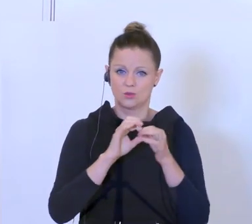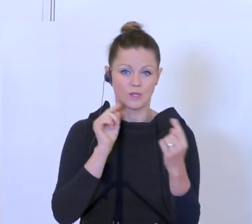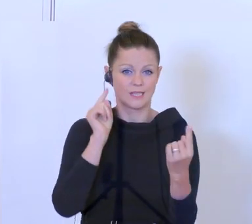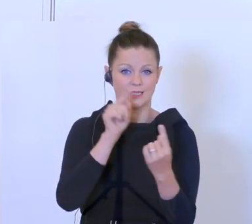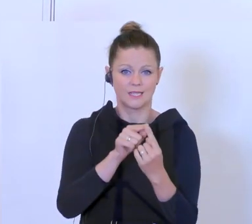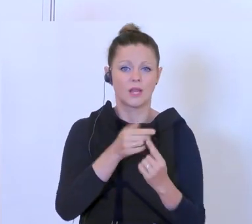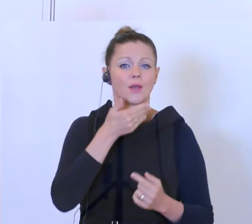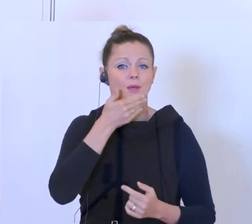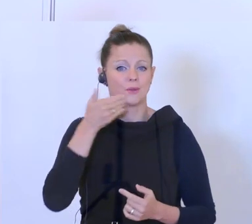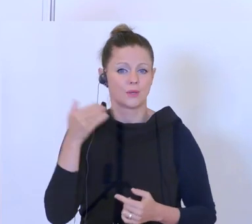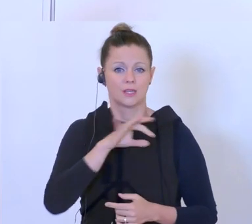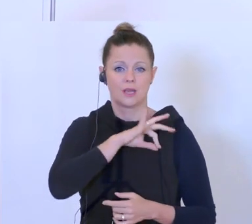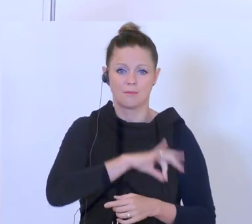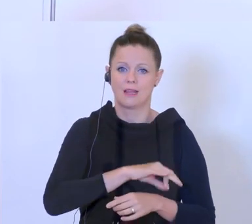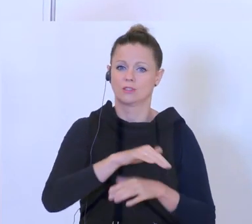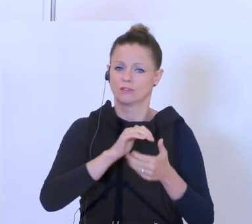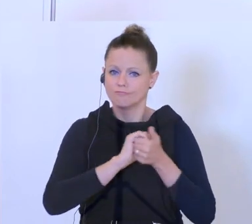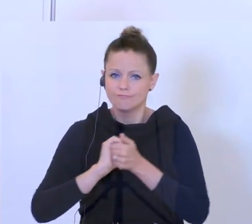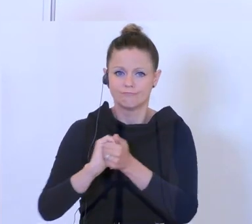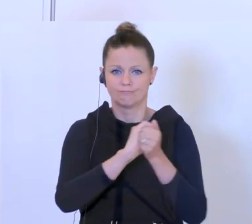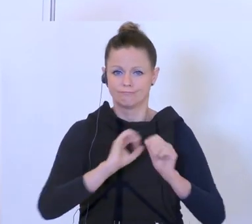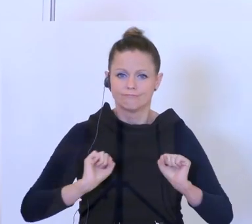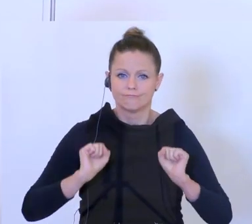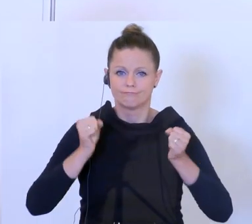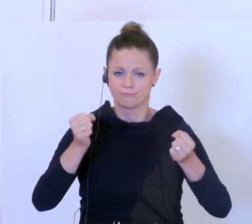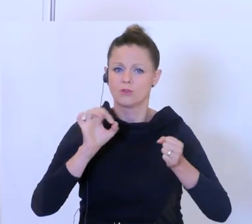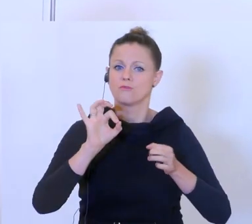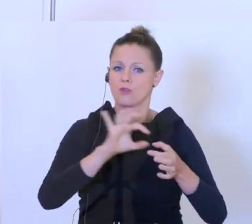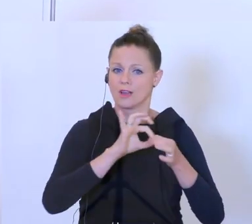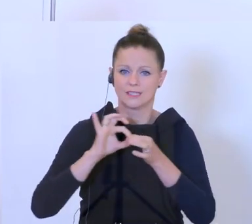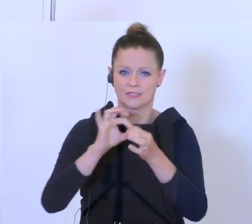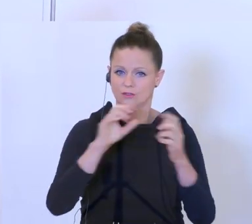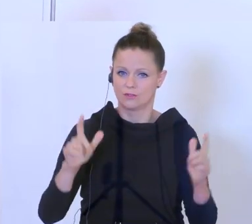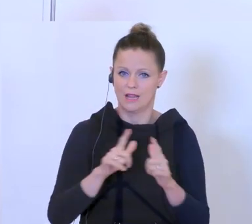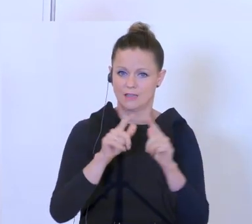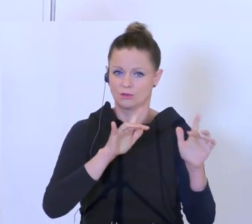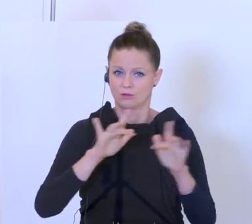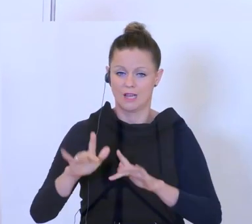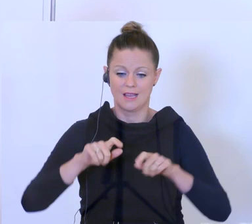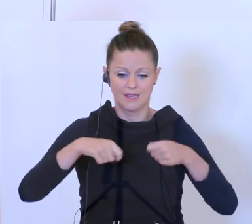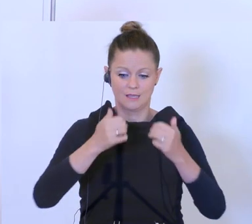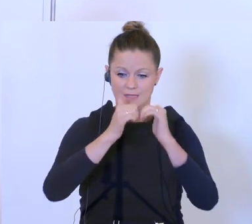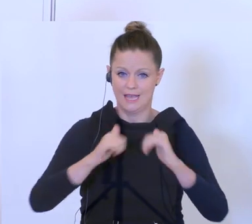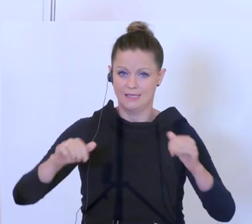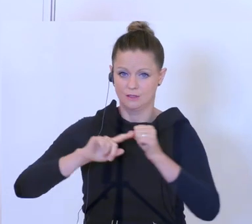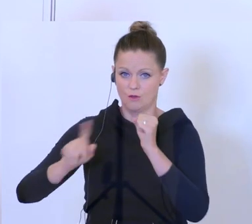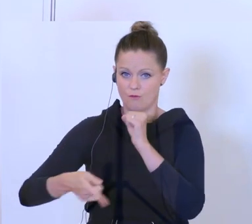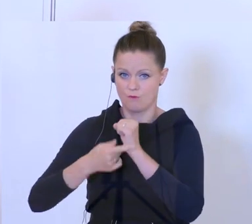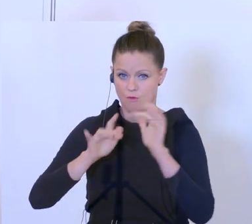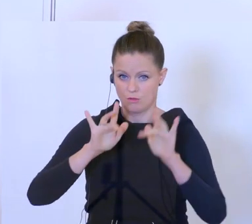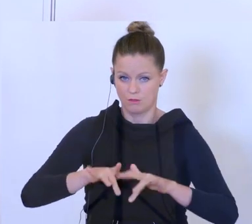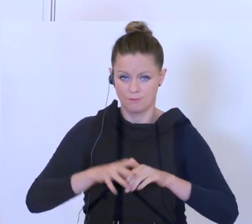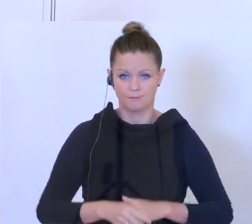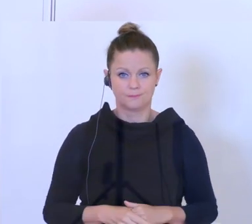gemeinnütziges Engagement in unserer Gesellschaft leisten. Dafür gibt es einen eigenen Fonds und